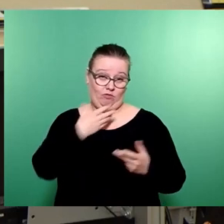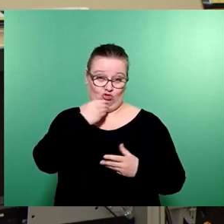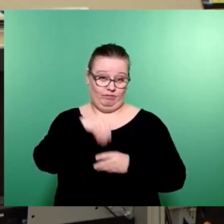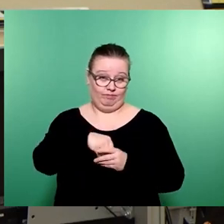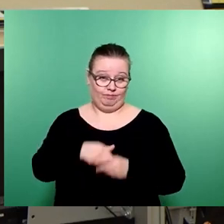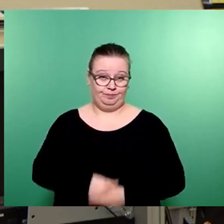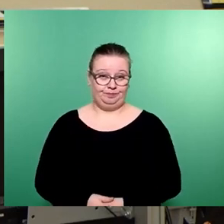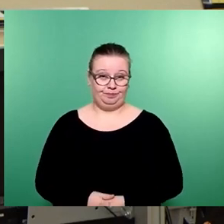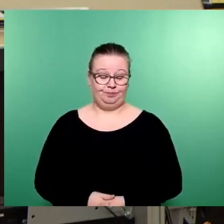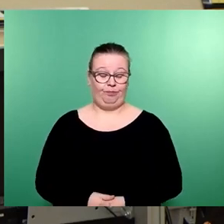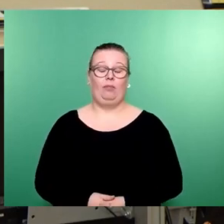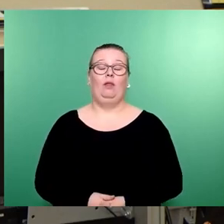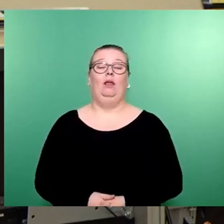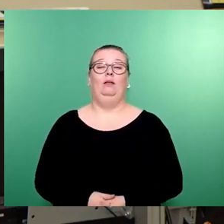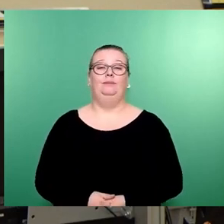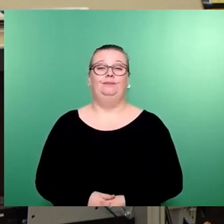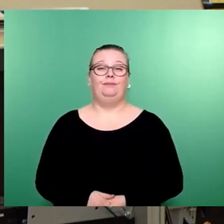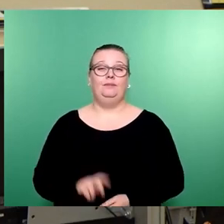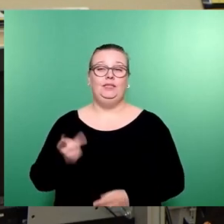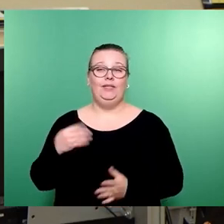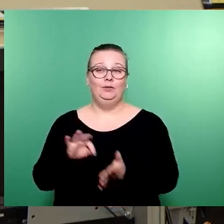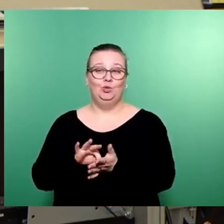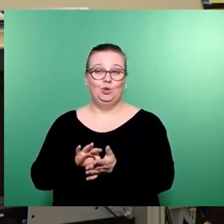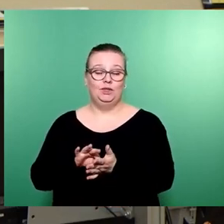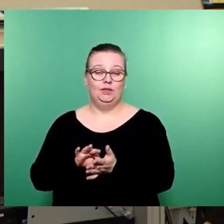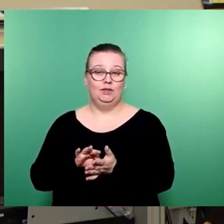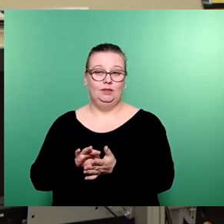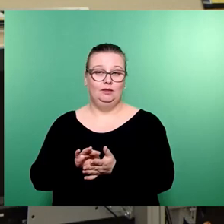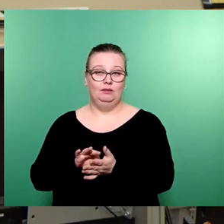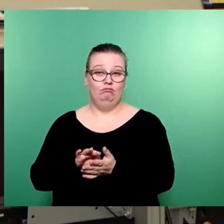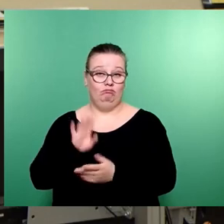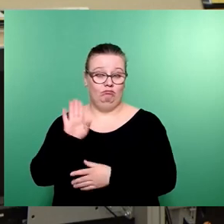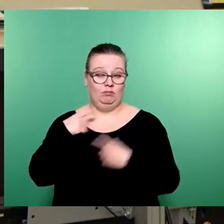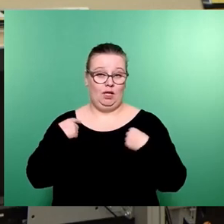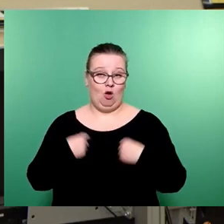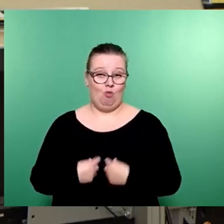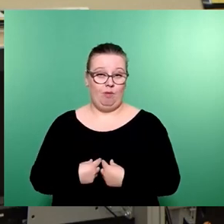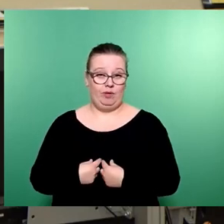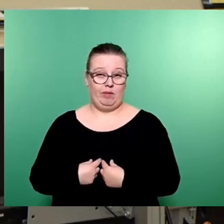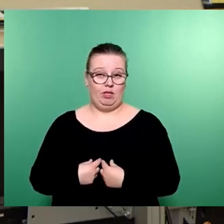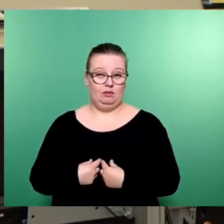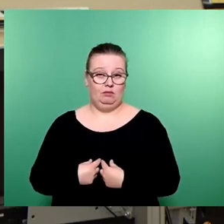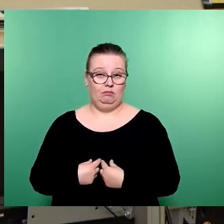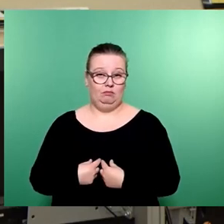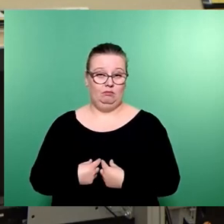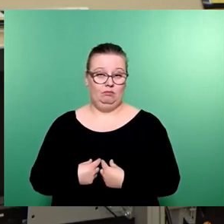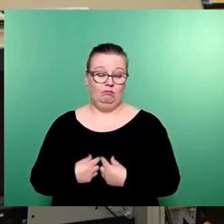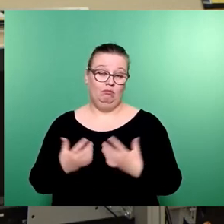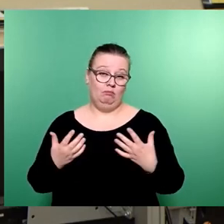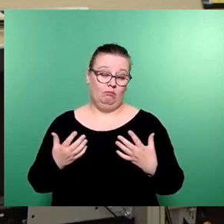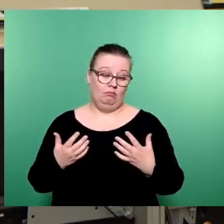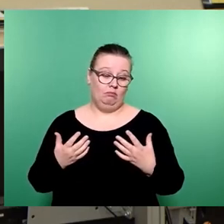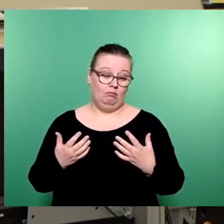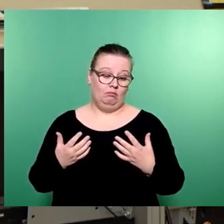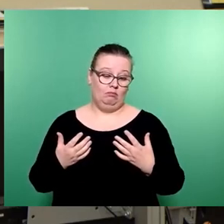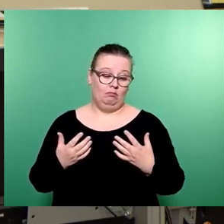Und der zweite Punkt betrifft Sie, Herr Oberbürgermeister. Sie haben, und das kann ich vielleicht in gewisser Weise